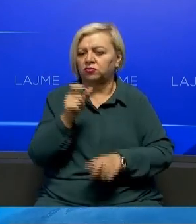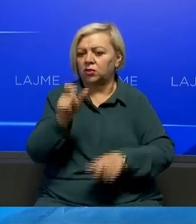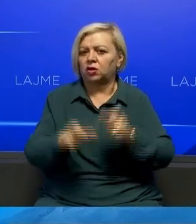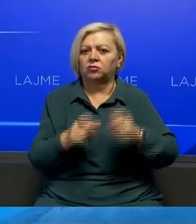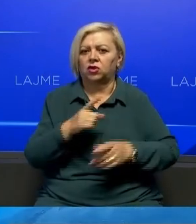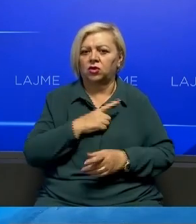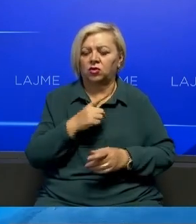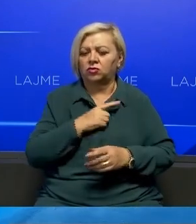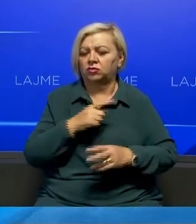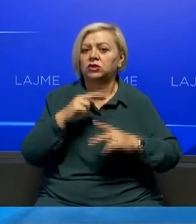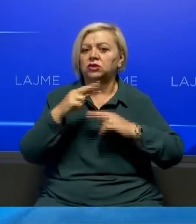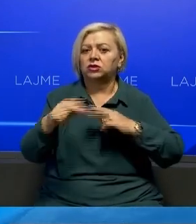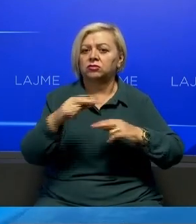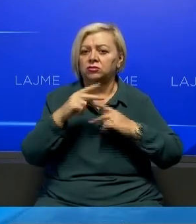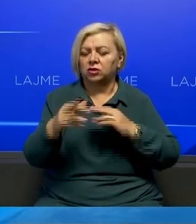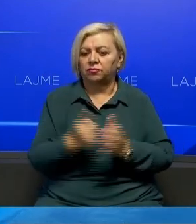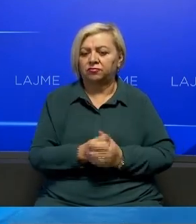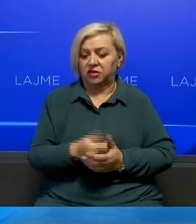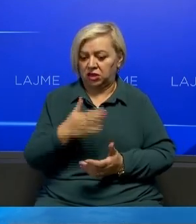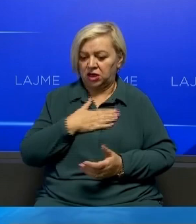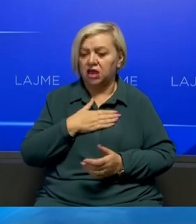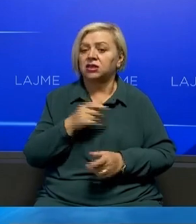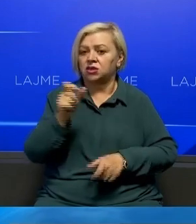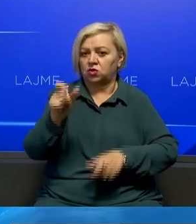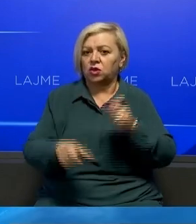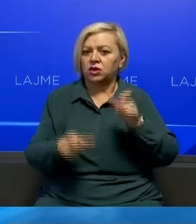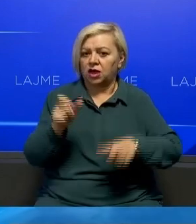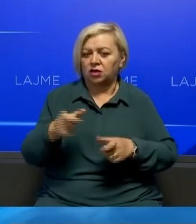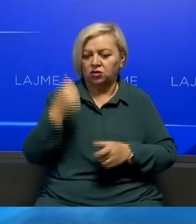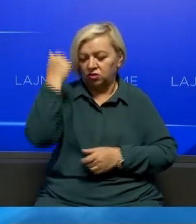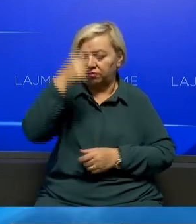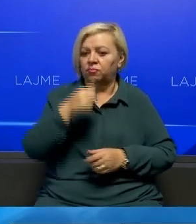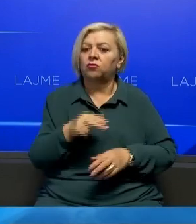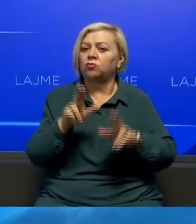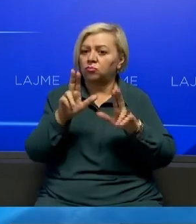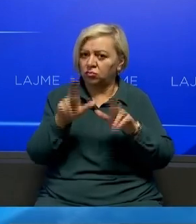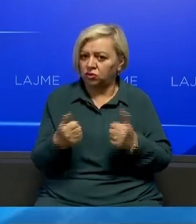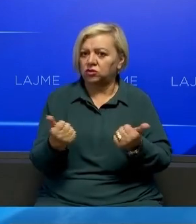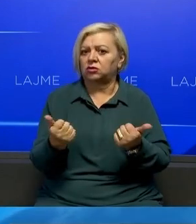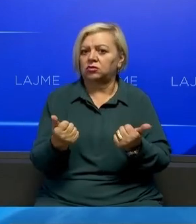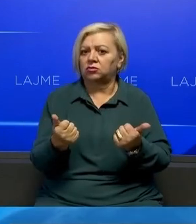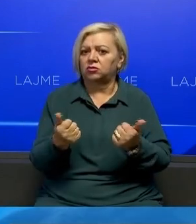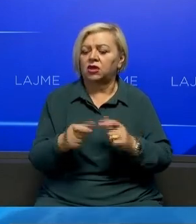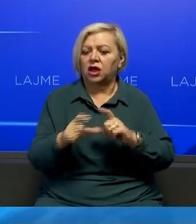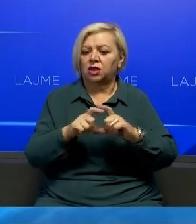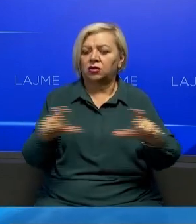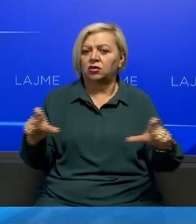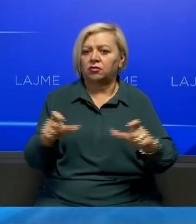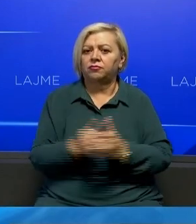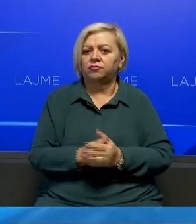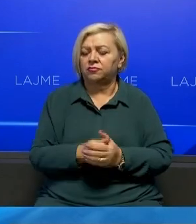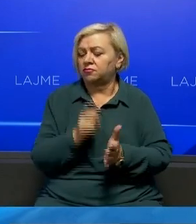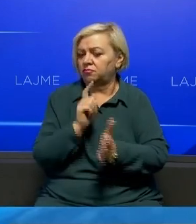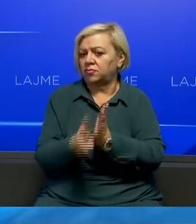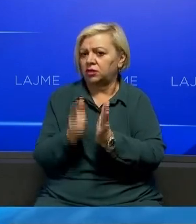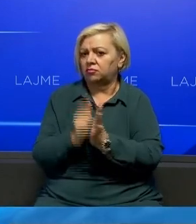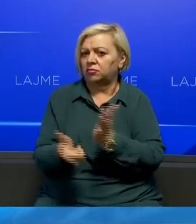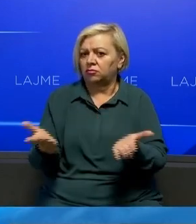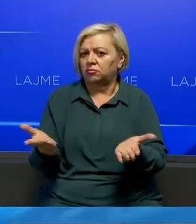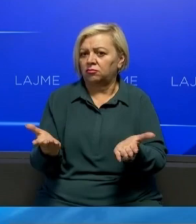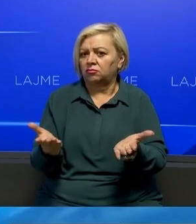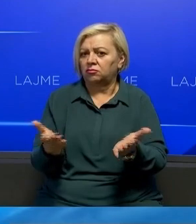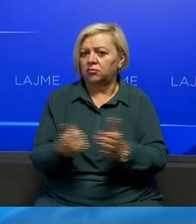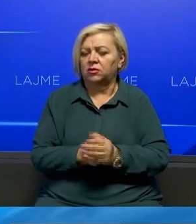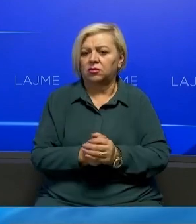Lëgjirës Lëpësiteti. Mirë po me neve si qëtartë Lëgjirës Përëshevës, mundësishme në mundësus paku, mi marë tabelat sa ma shpe që është mundë, sepse